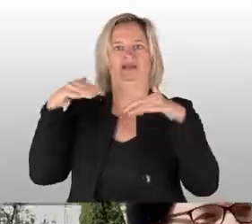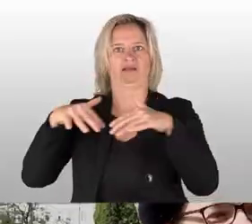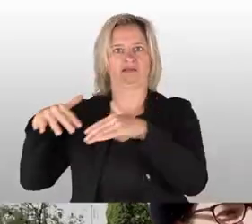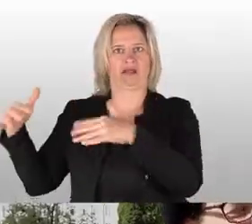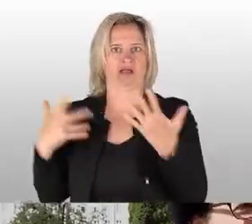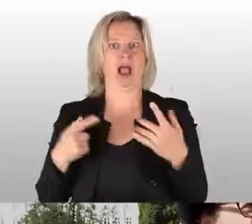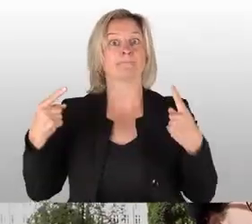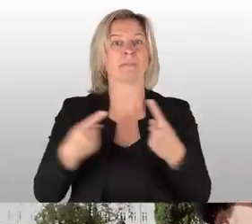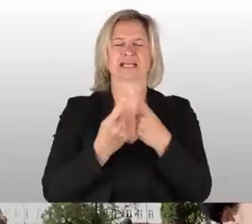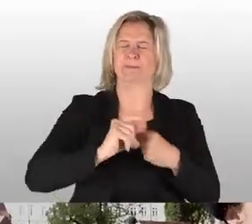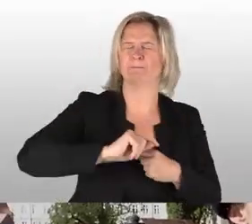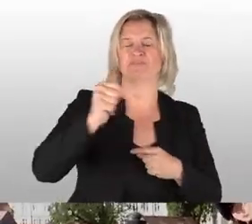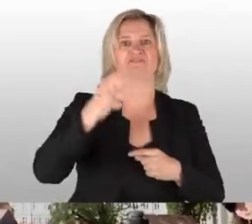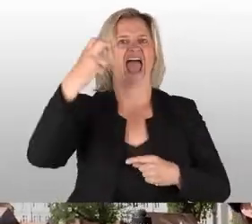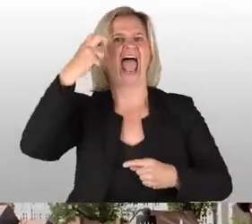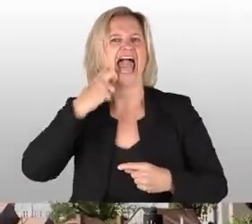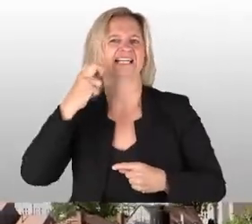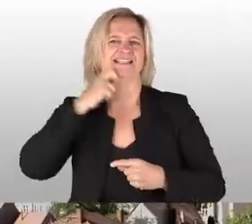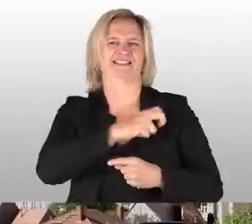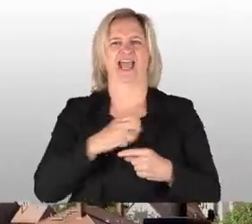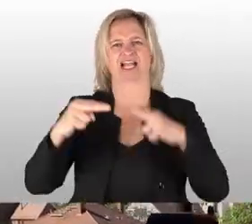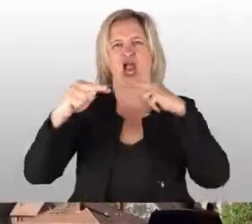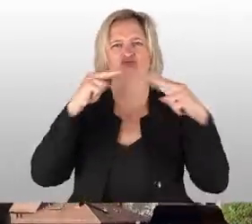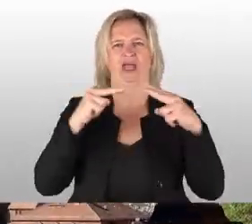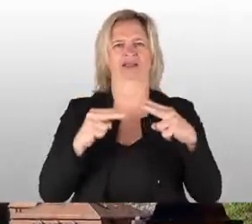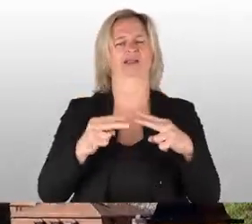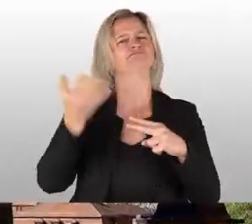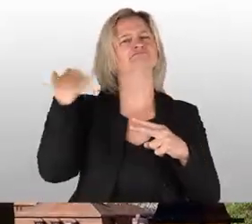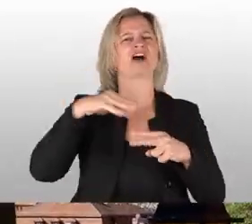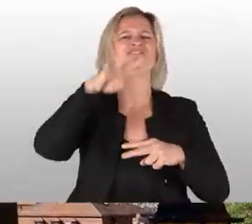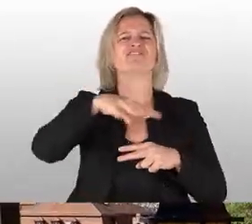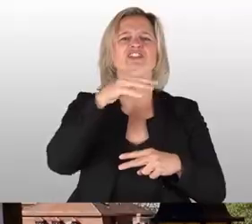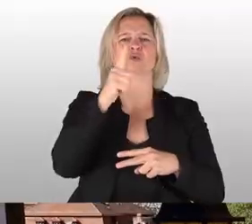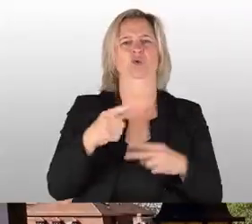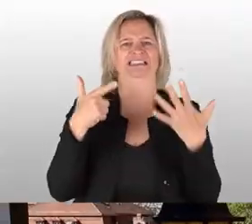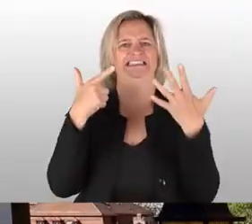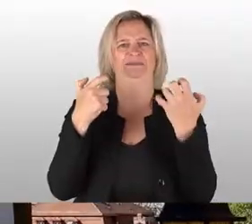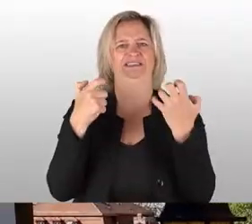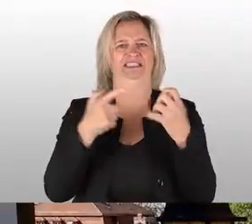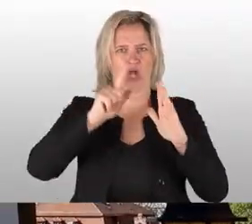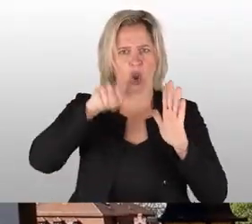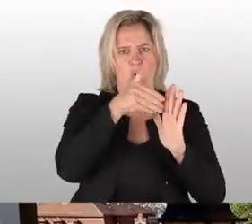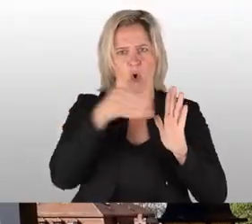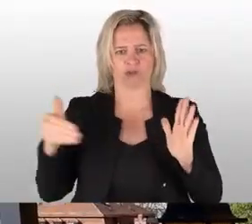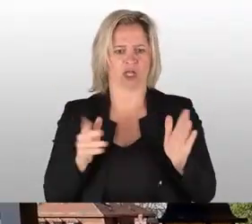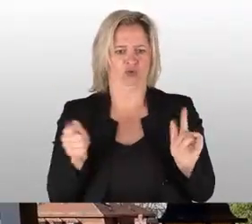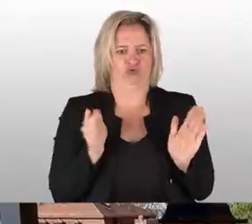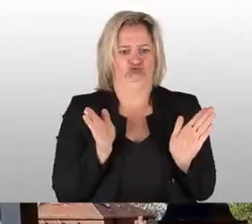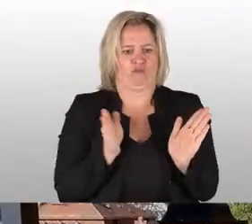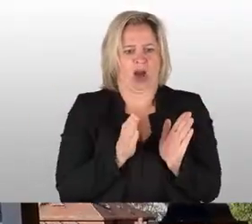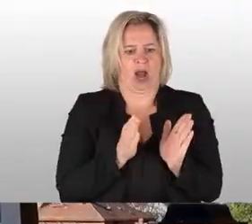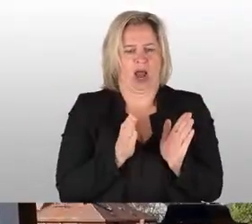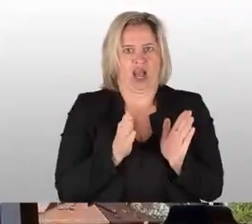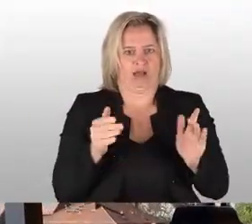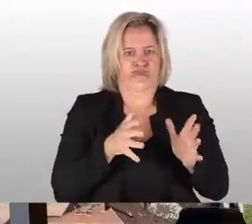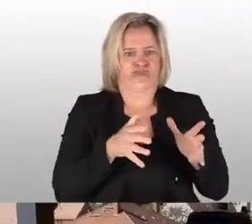Immerhin meistens alt ist die älteste Gaststelle. Die gibt es schon seit 1470 auf sehr schmalem Grund erbaut. Denn wir sind gerade mal sieben Meter